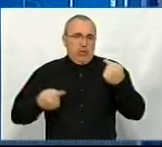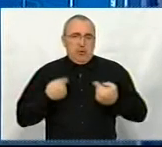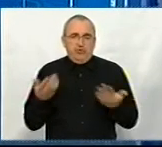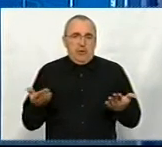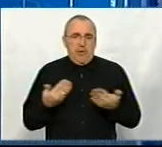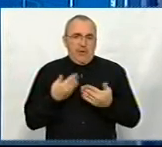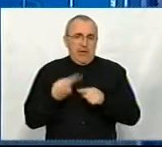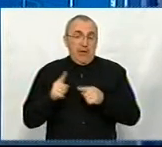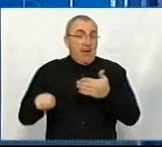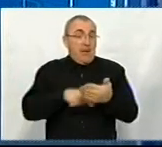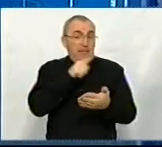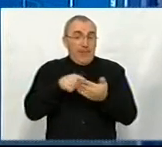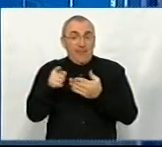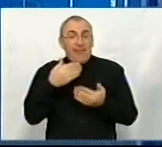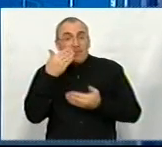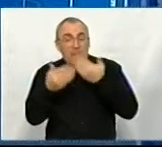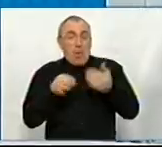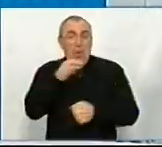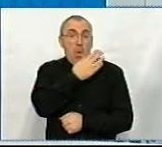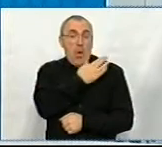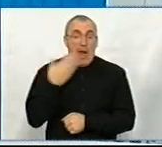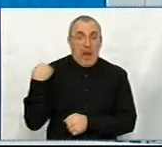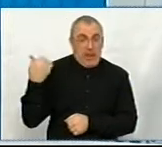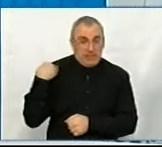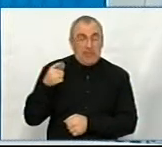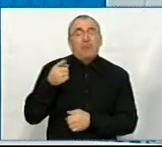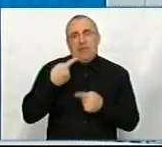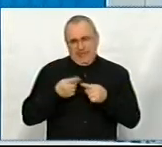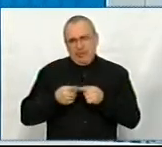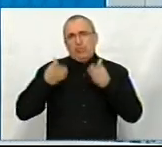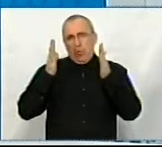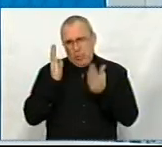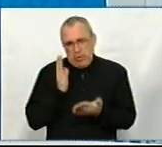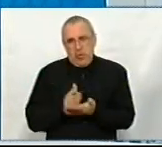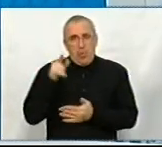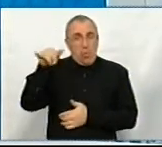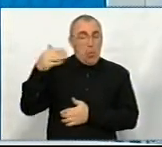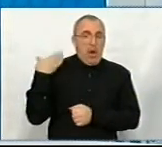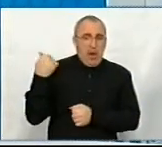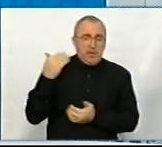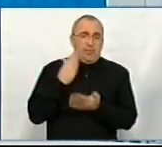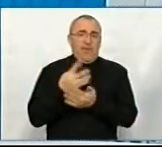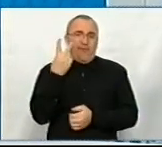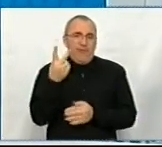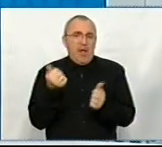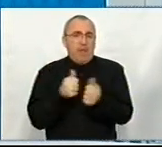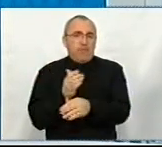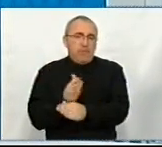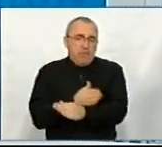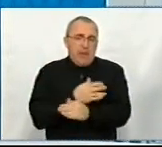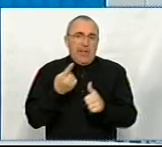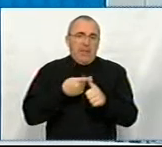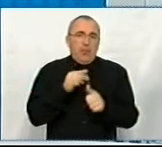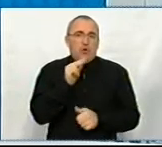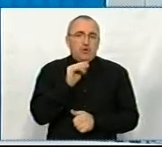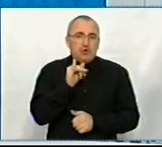А такі питання, які ви задавали про Олександрію, вони дійсно є. Там в Олександрії є дві бібліотеки. Є ці бібліотеки імені